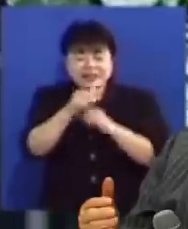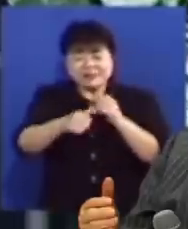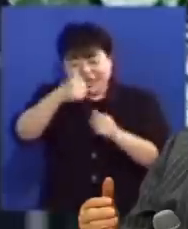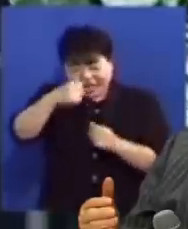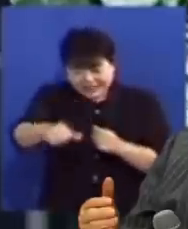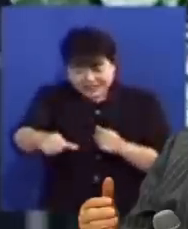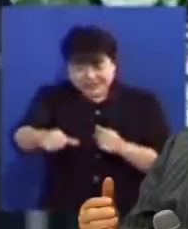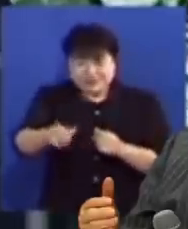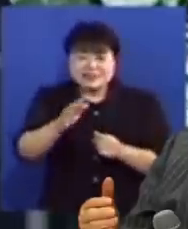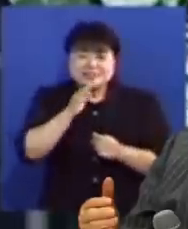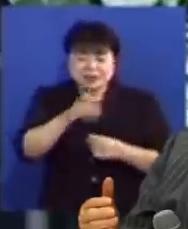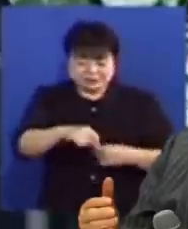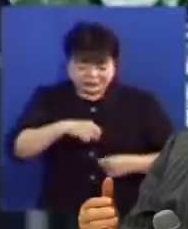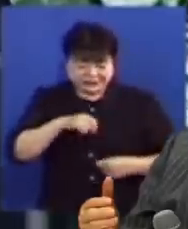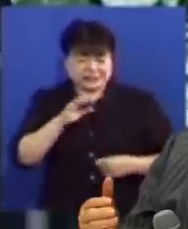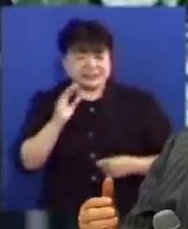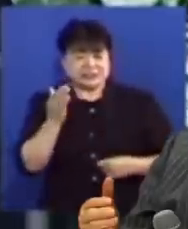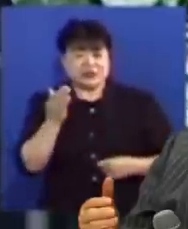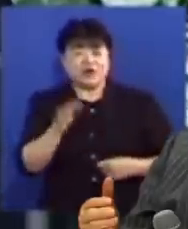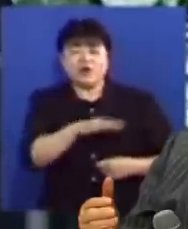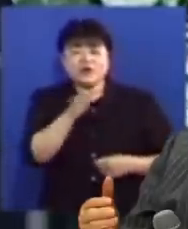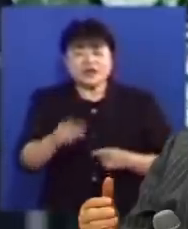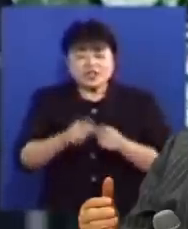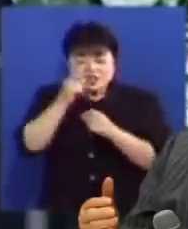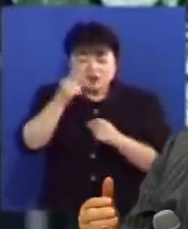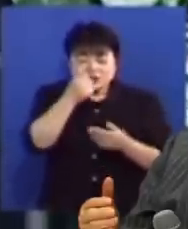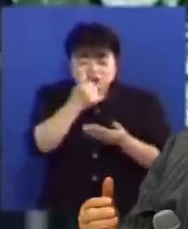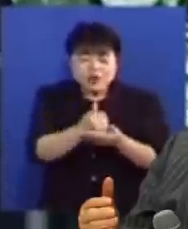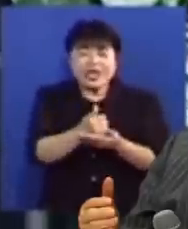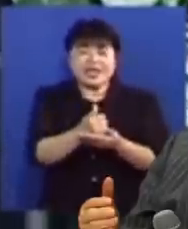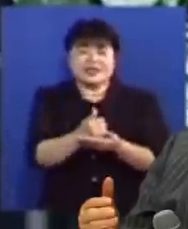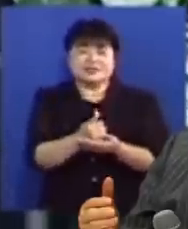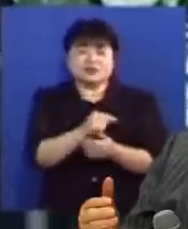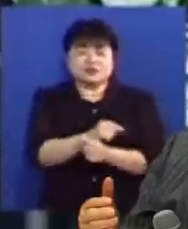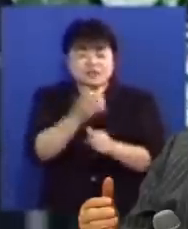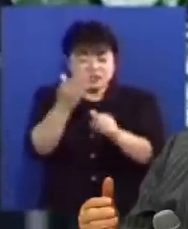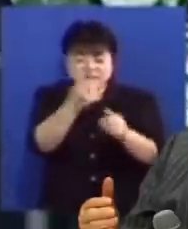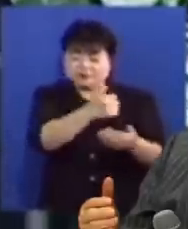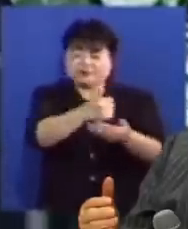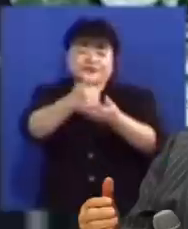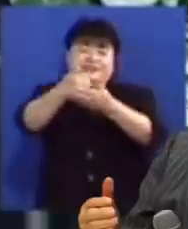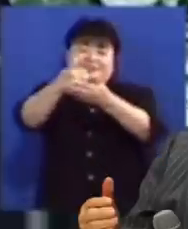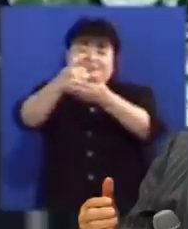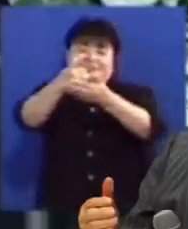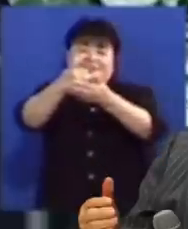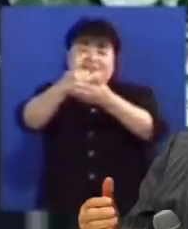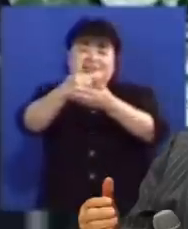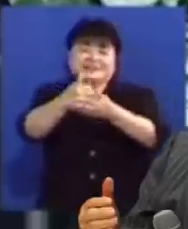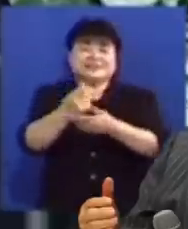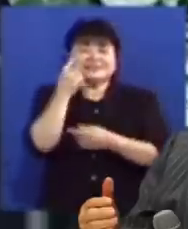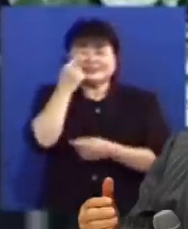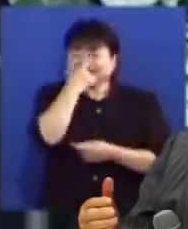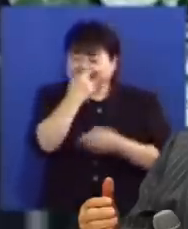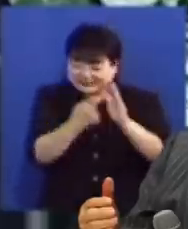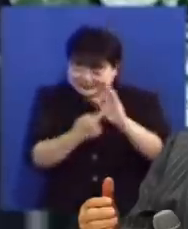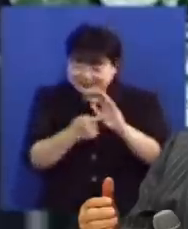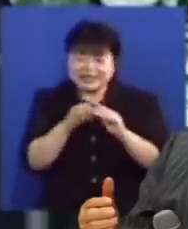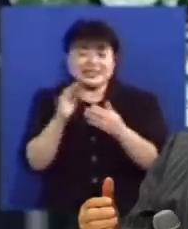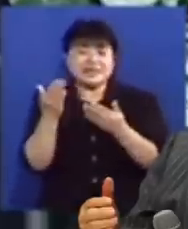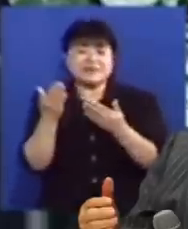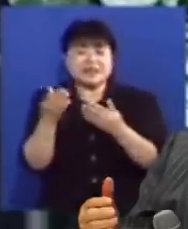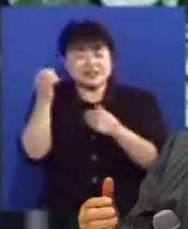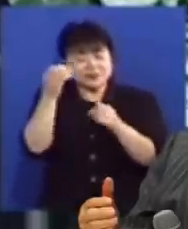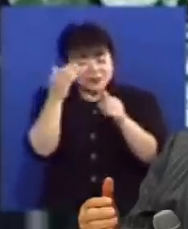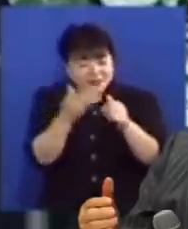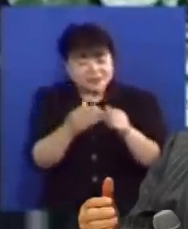아들이요 참 의인이요 우리를 영원히 죄에서 구속하신 분이라는 것을 증가하는 것입니다 그 다음